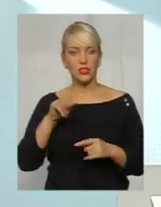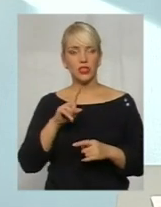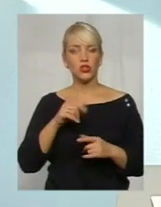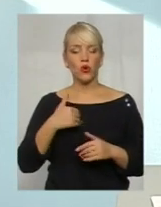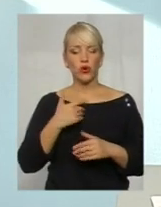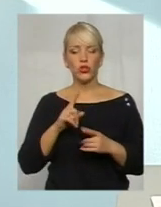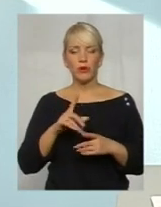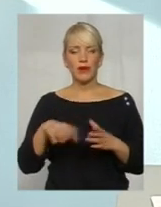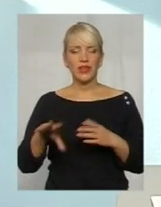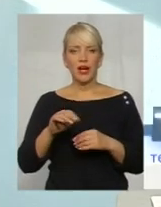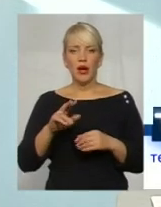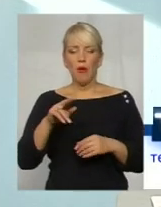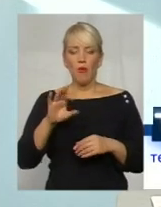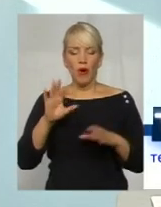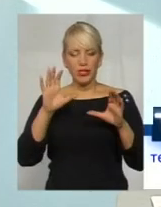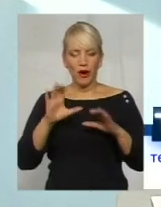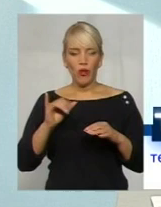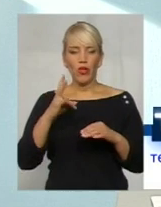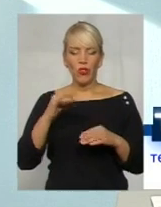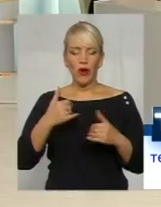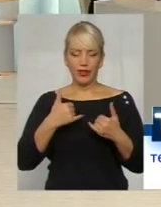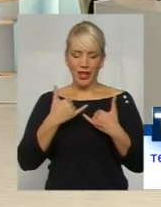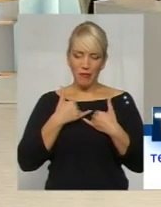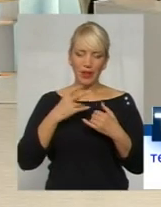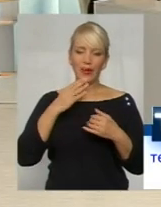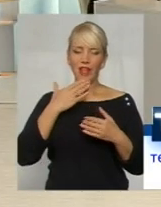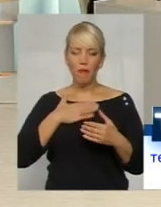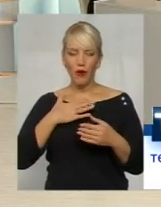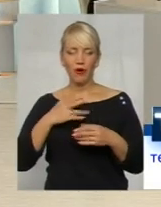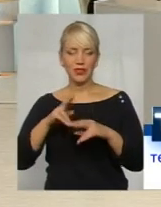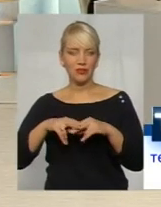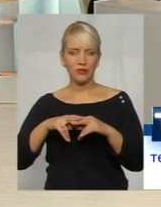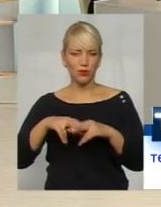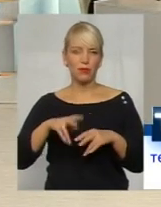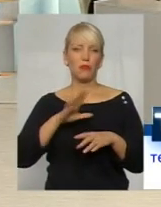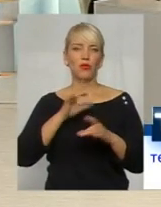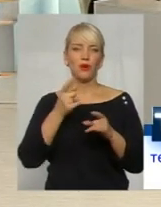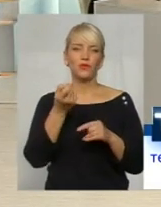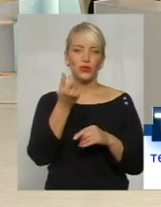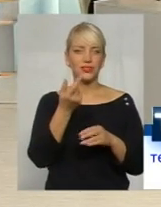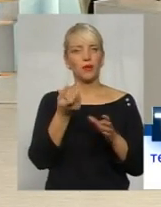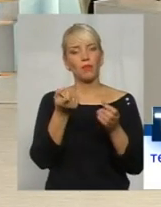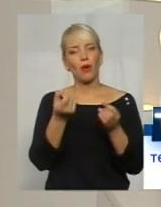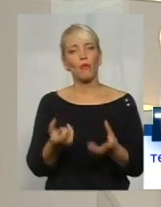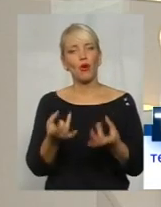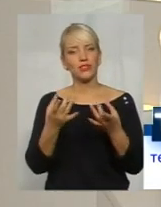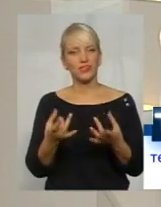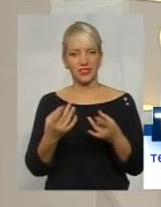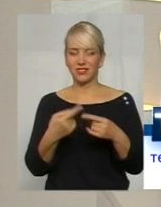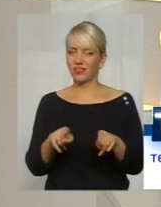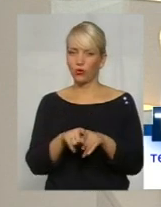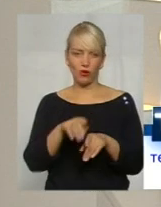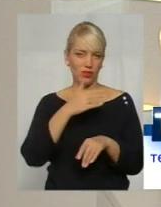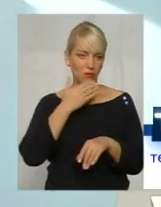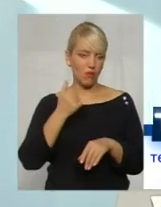всіх було по закону, тільки для мене і для мого кума трошки простіше. Ну, такого, на жаль, немає і не буде. Ми просуваємося